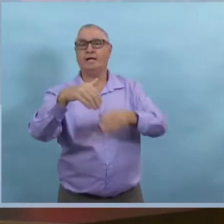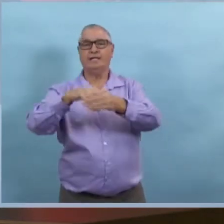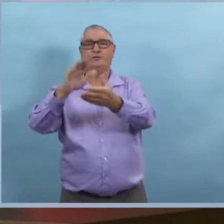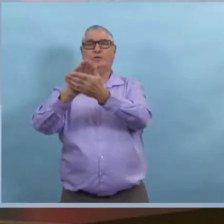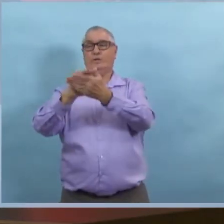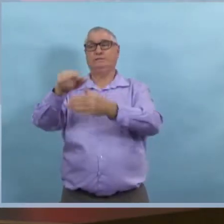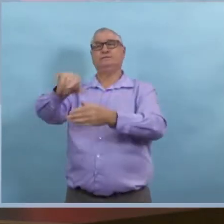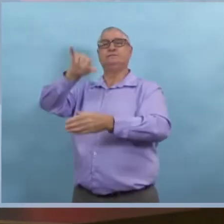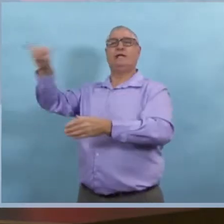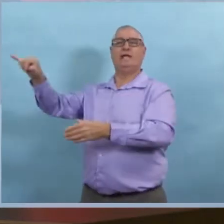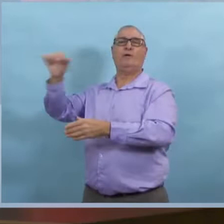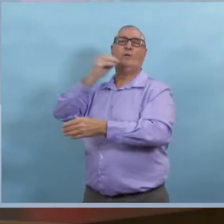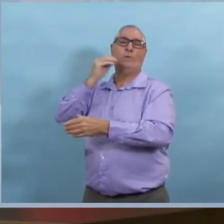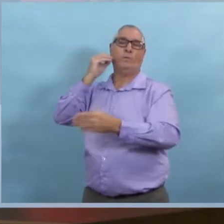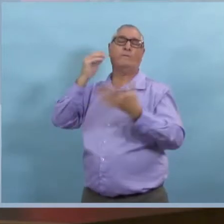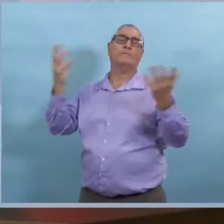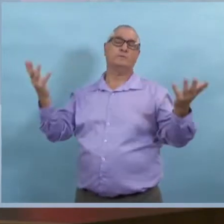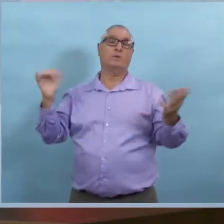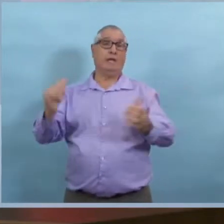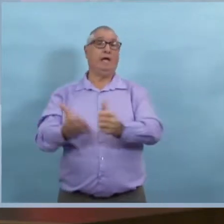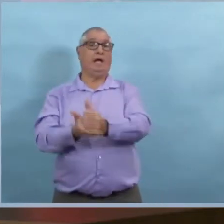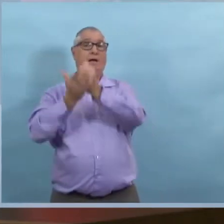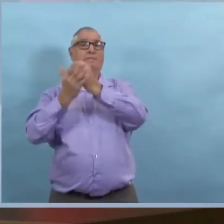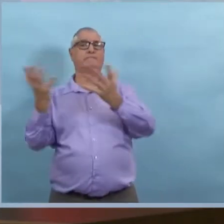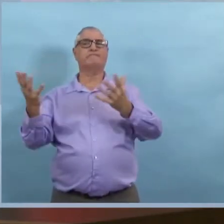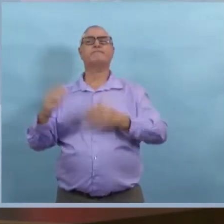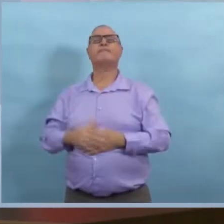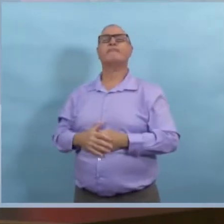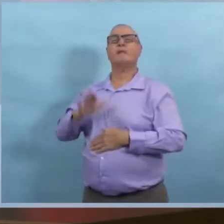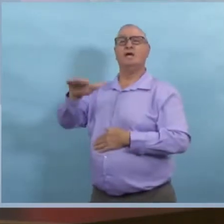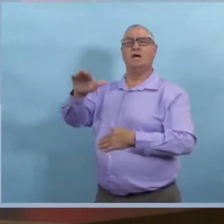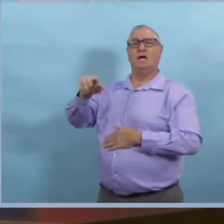de très bons travails, pour éviter la transmission dans ces endroits-là.